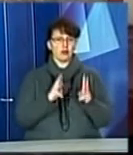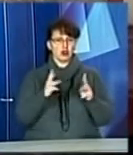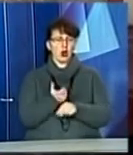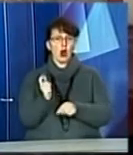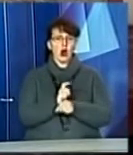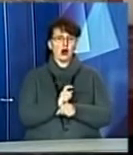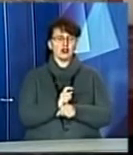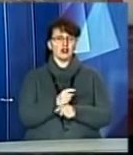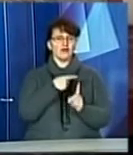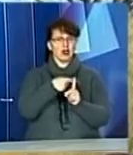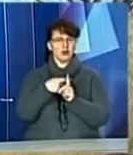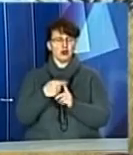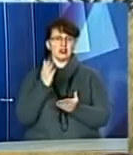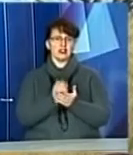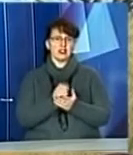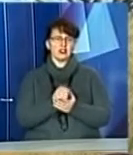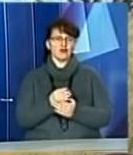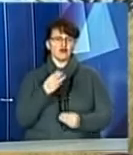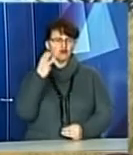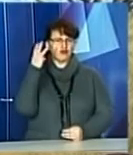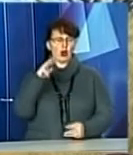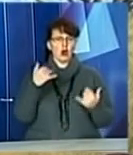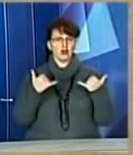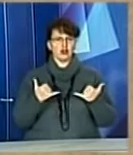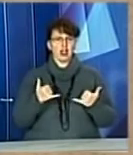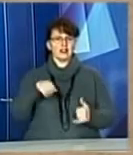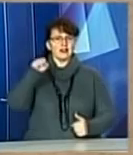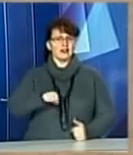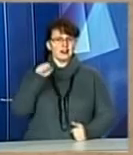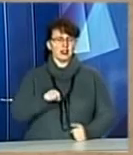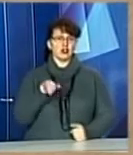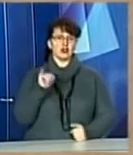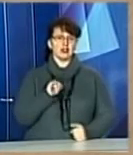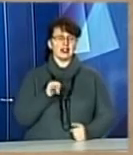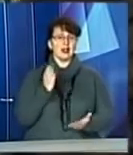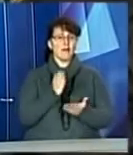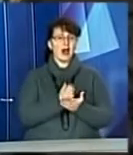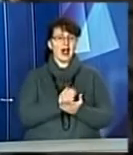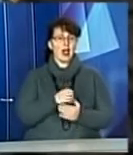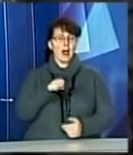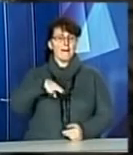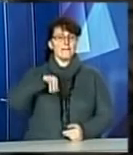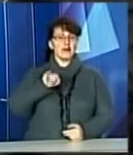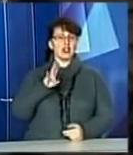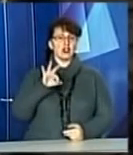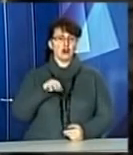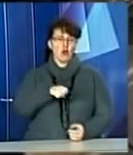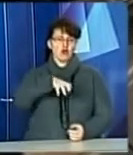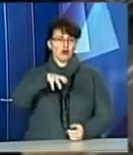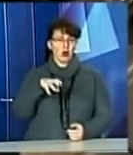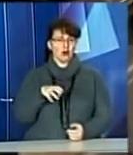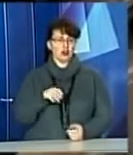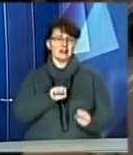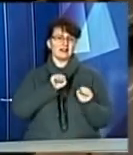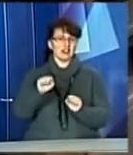перевагами нового танка є сучасний пожежний насос, підвищена прохідність машини, а ще він має піноутворювач. На додачу, сам екіпаж надійно захищений